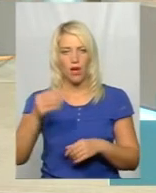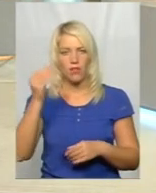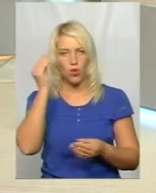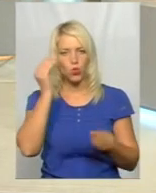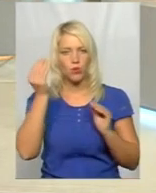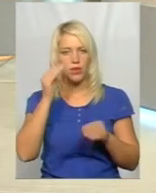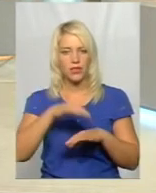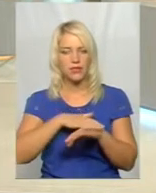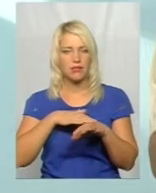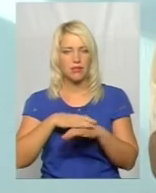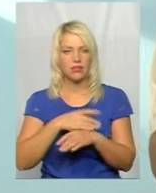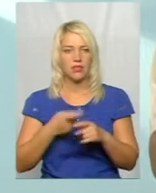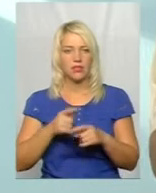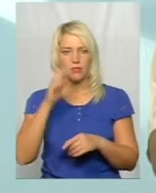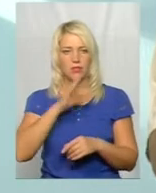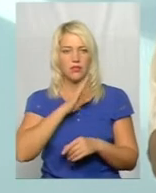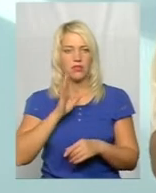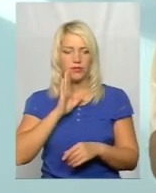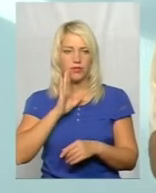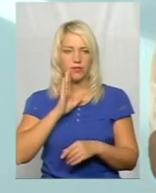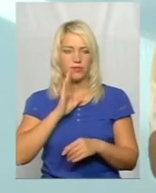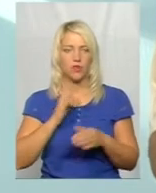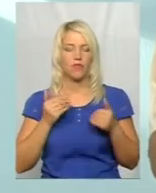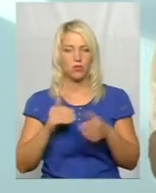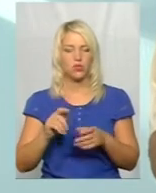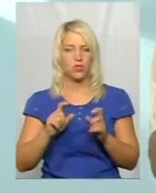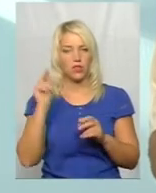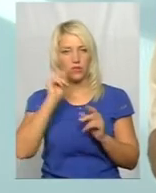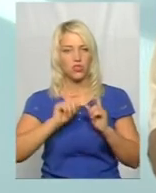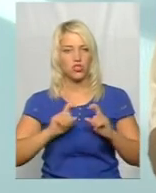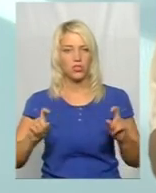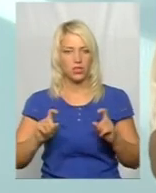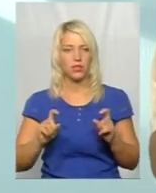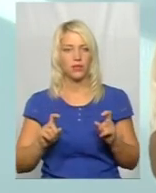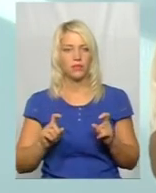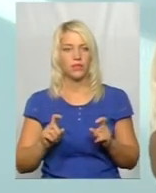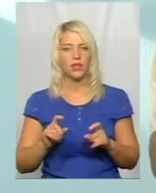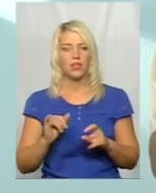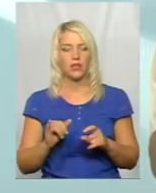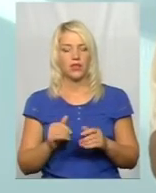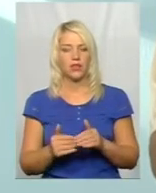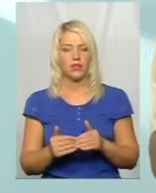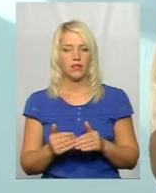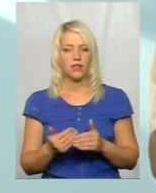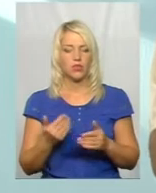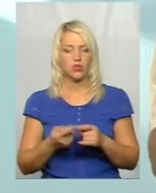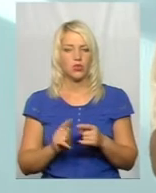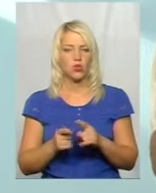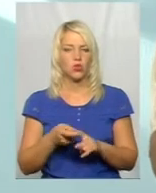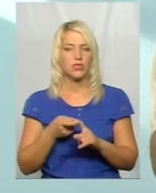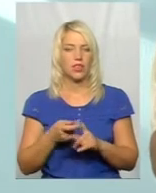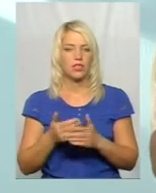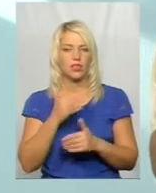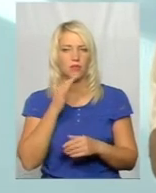населення, це в першу чергу батьків, випускників шкіл, іде. І від цього залежить багато, коли